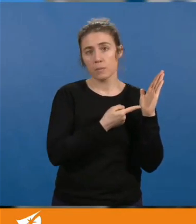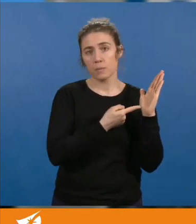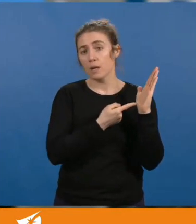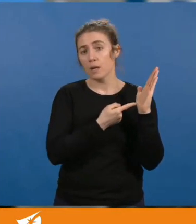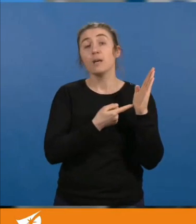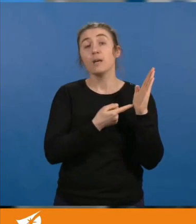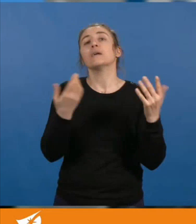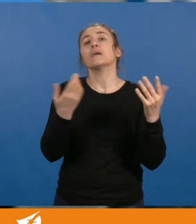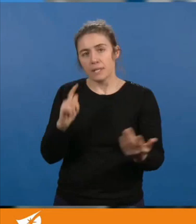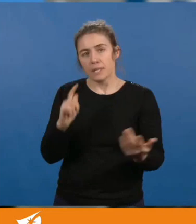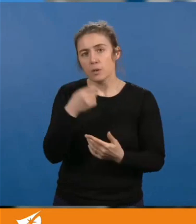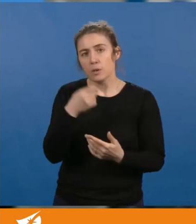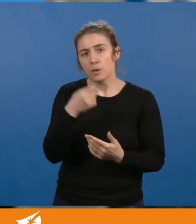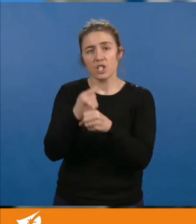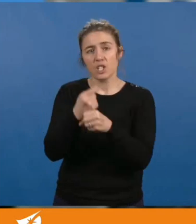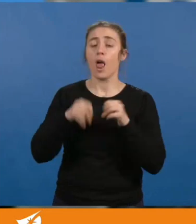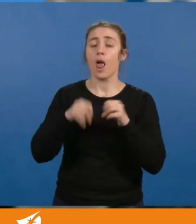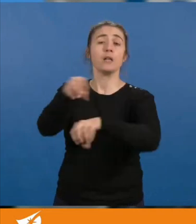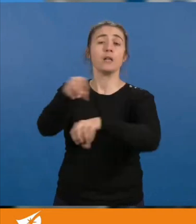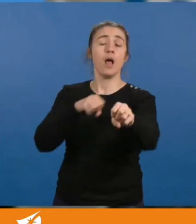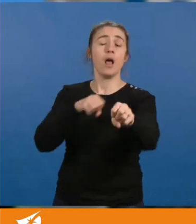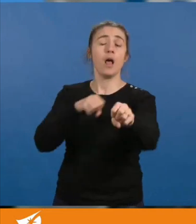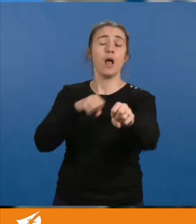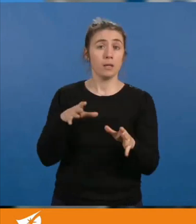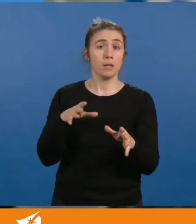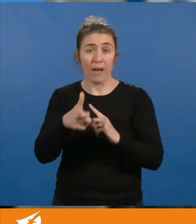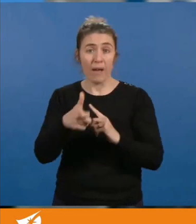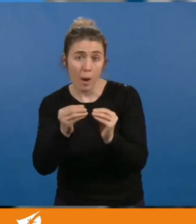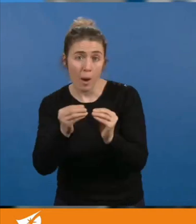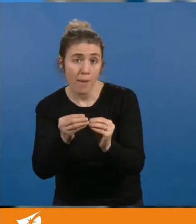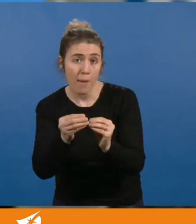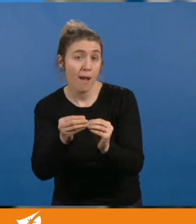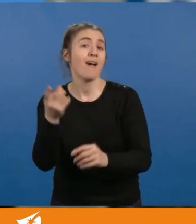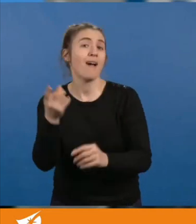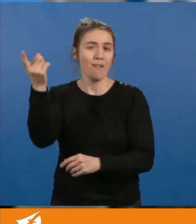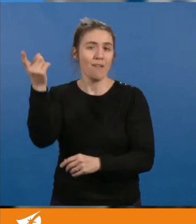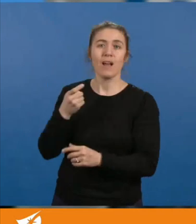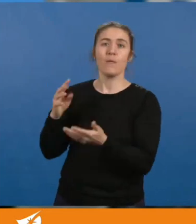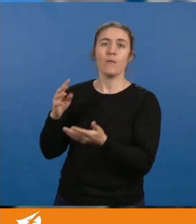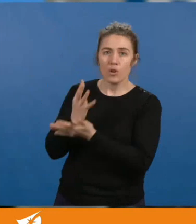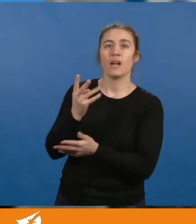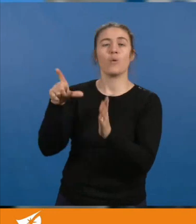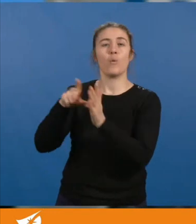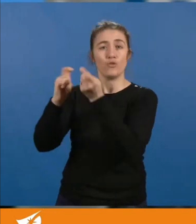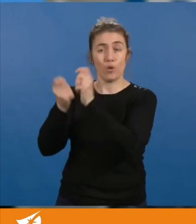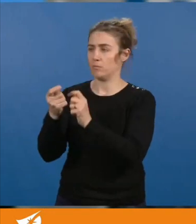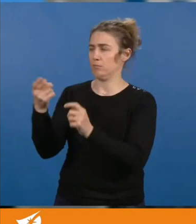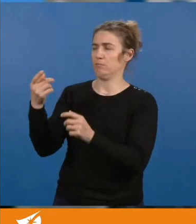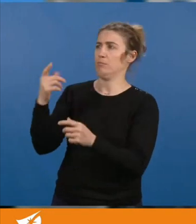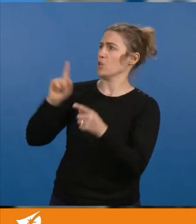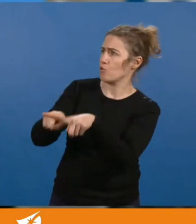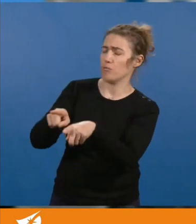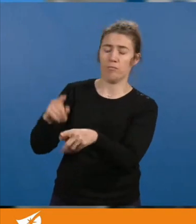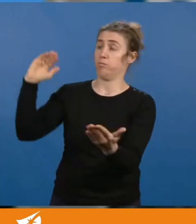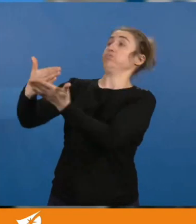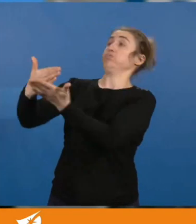ramasse pas les ordures ménagères est bien lié à ce projet de réforme injuste et brutale. Cette réforme d